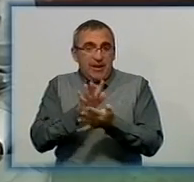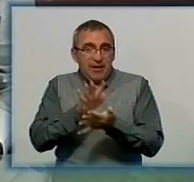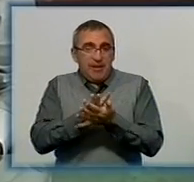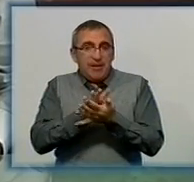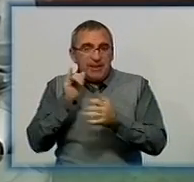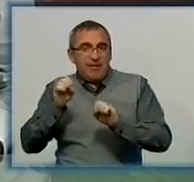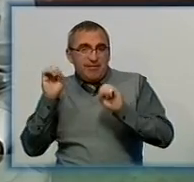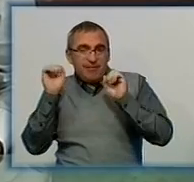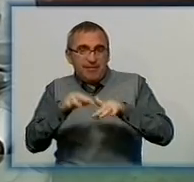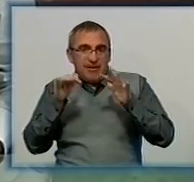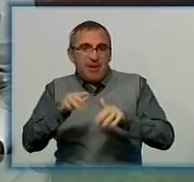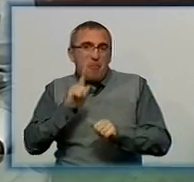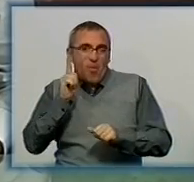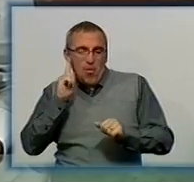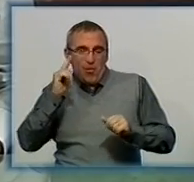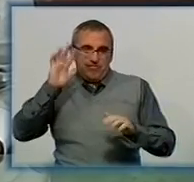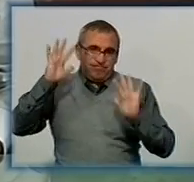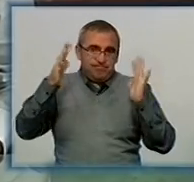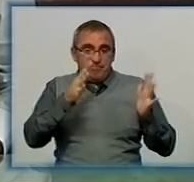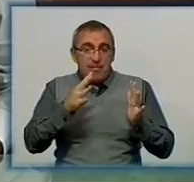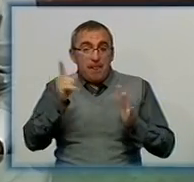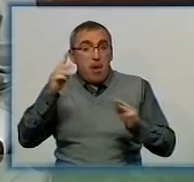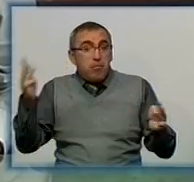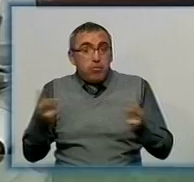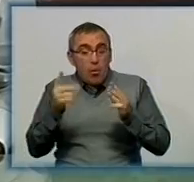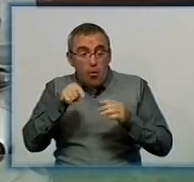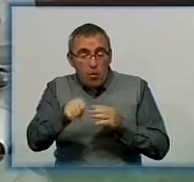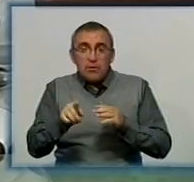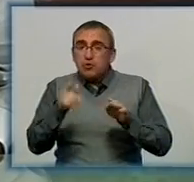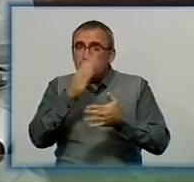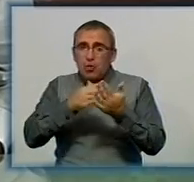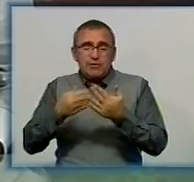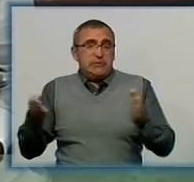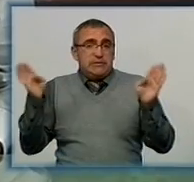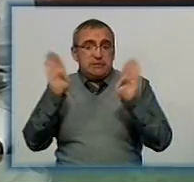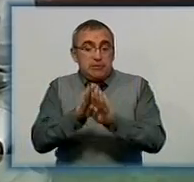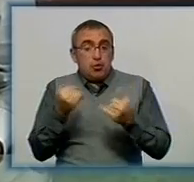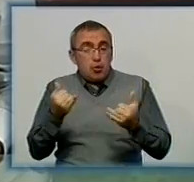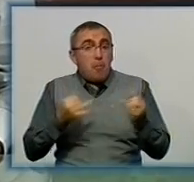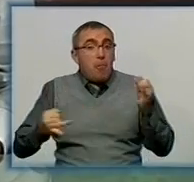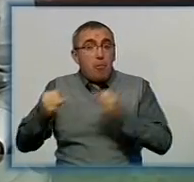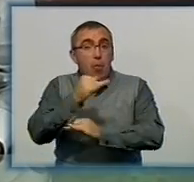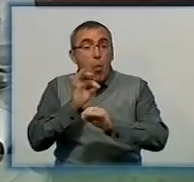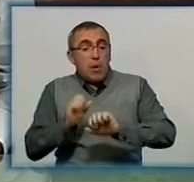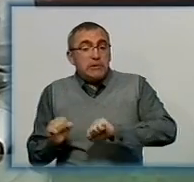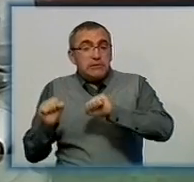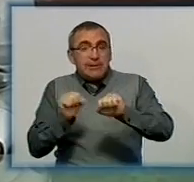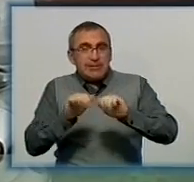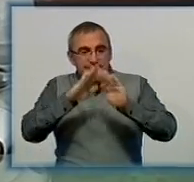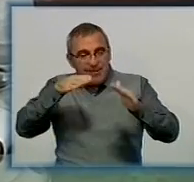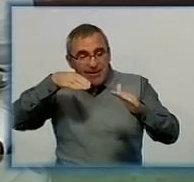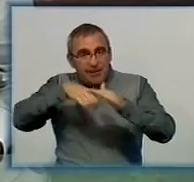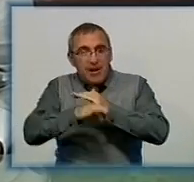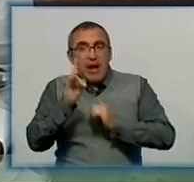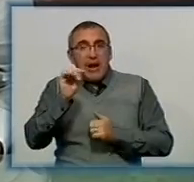паломництва підлітків. Після низки пожеж його зовсім закрили. Цього разу мова піде про захисні споруди на колишньому